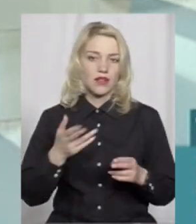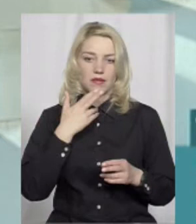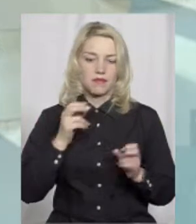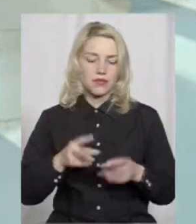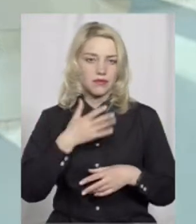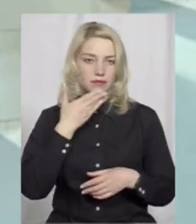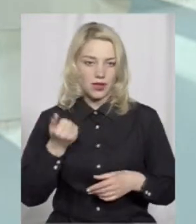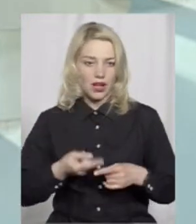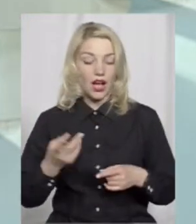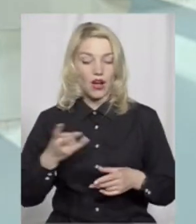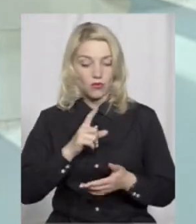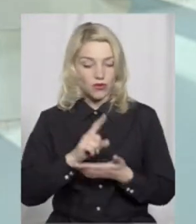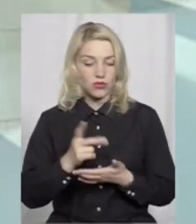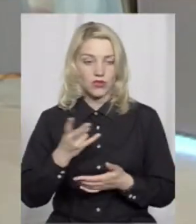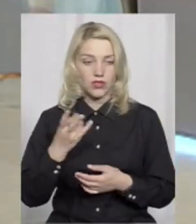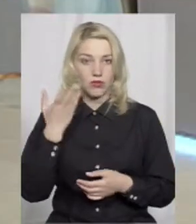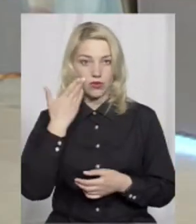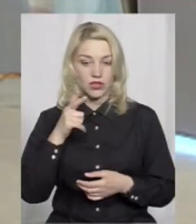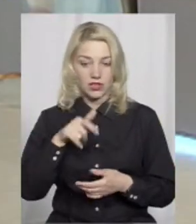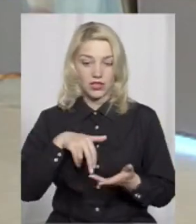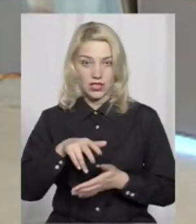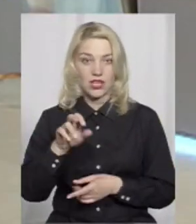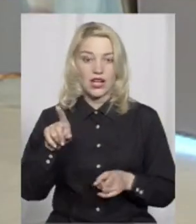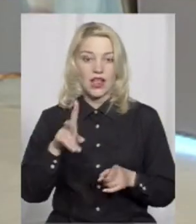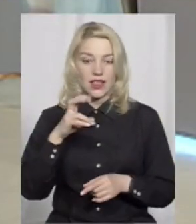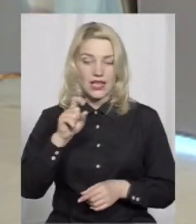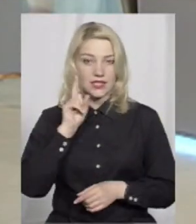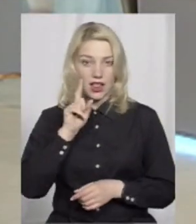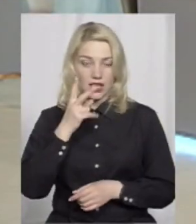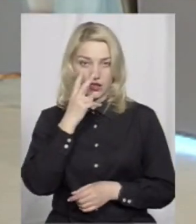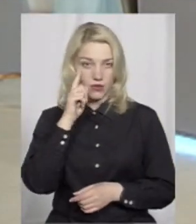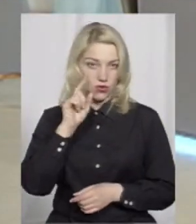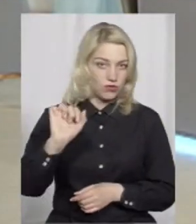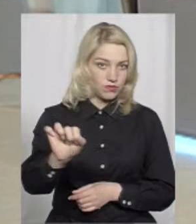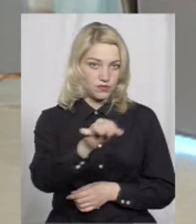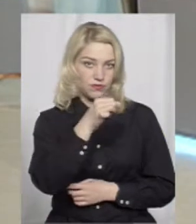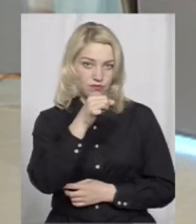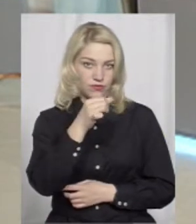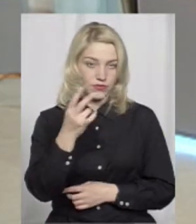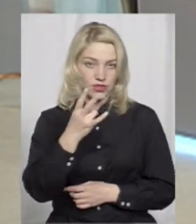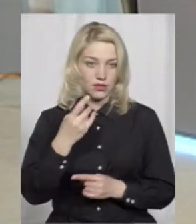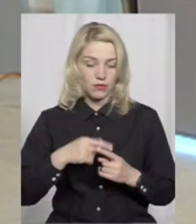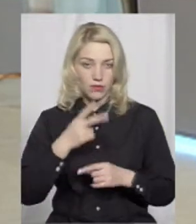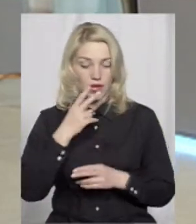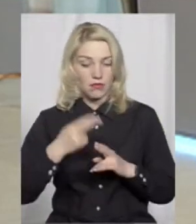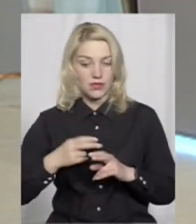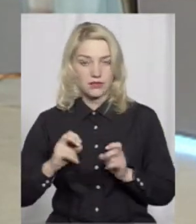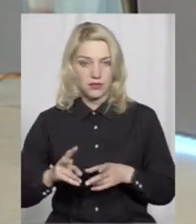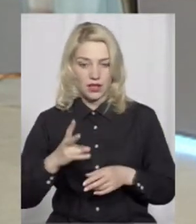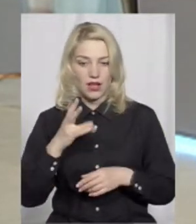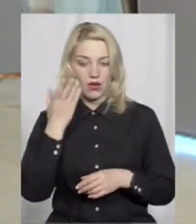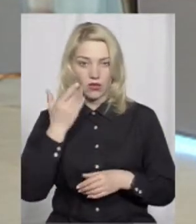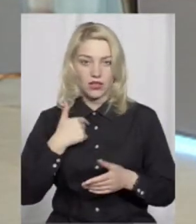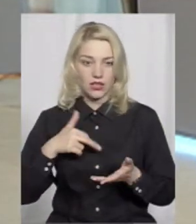'язково робити, навіть коли ти переходжеш дорогу на зелене світло? обов'язково. Згідно правил дорожнього руху, пішохід має впевнитися в безпеці перед тим, як